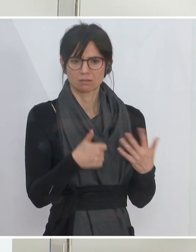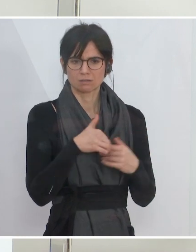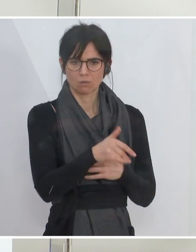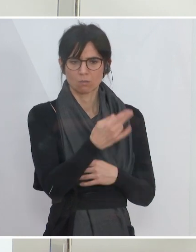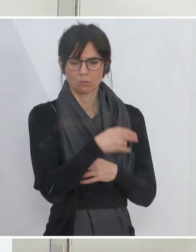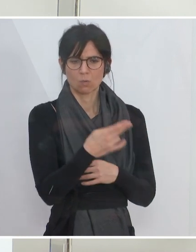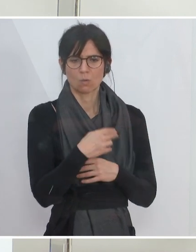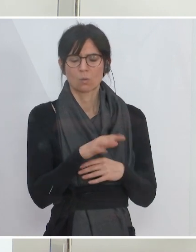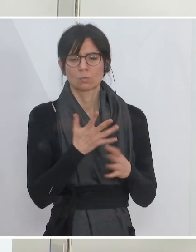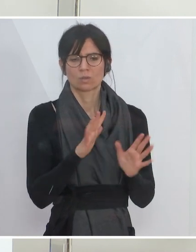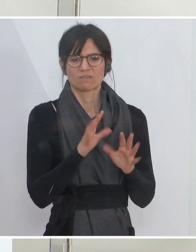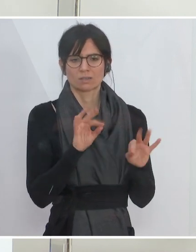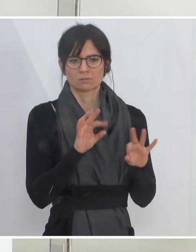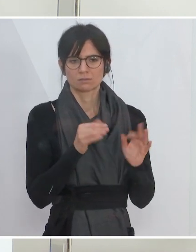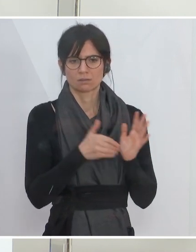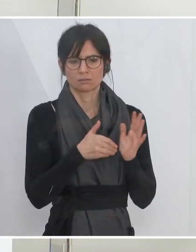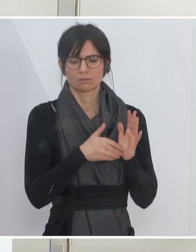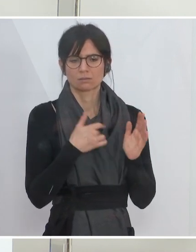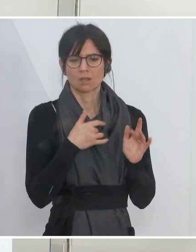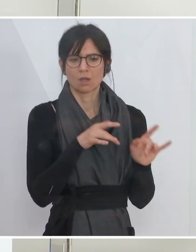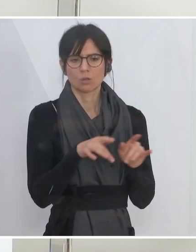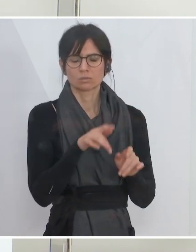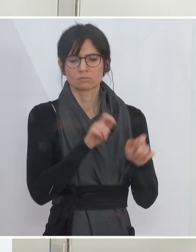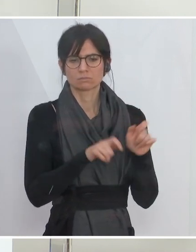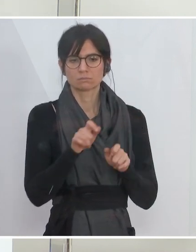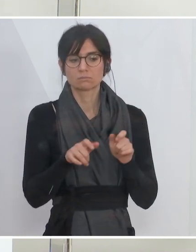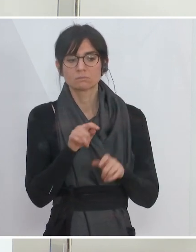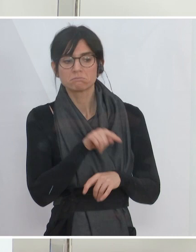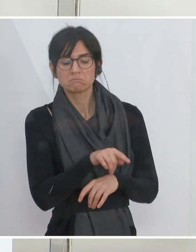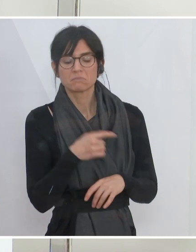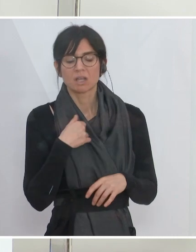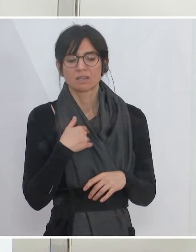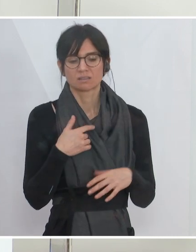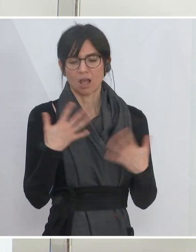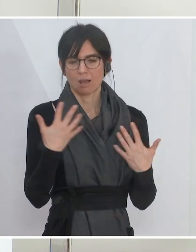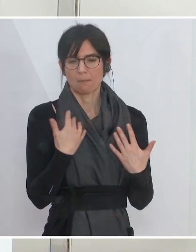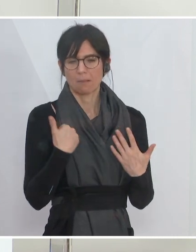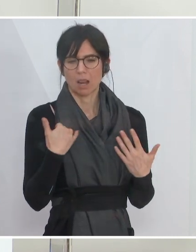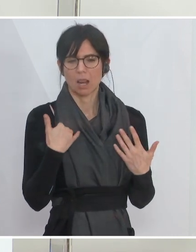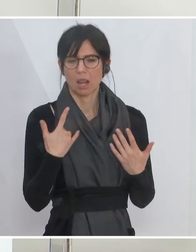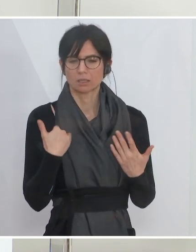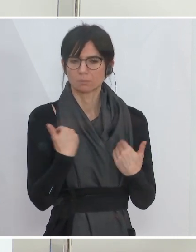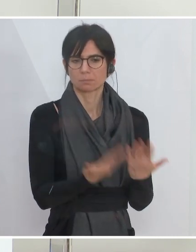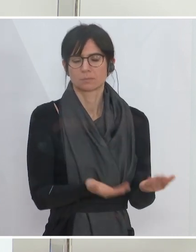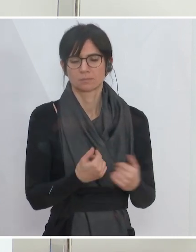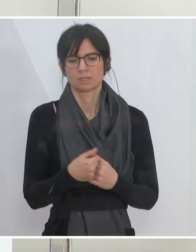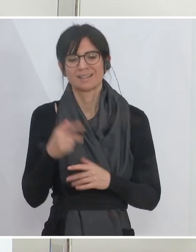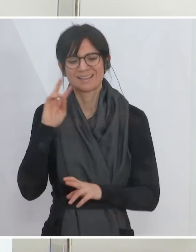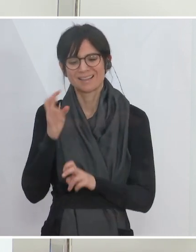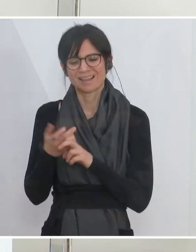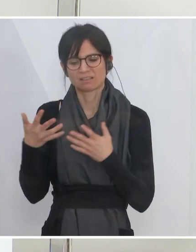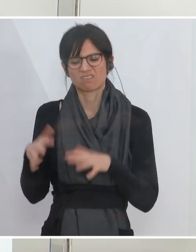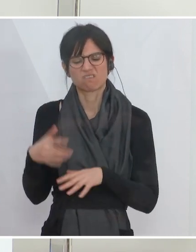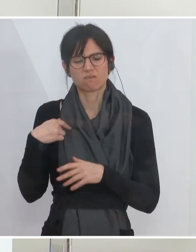an etwa 10.000 Unternehmen im Ländle geflossen und im Zuge des Härtefallsfonds sind rund 40.000 Anträge